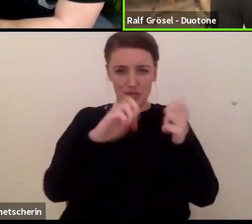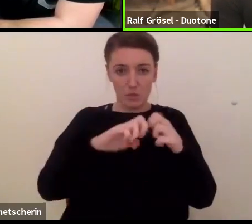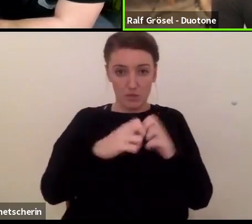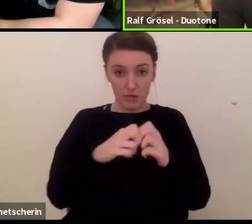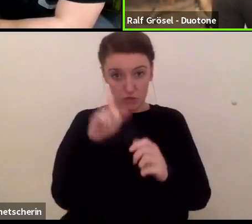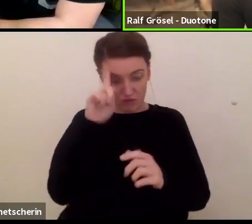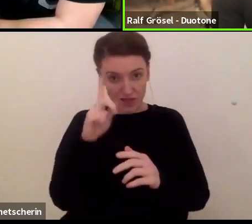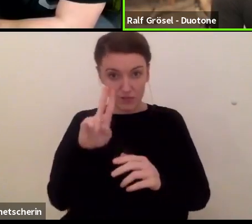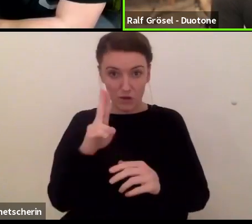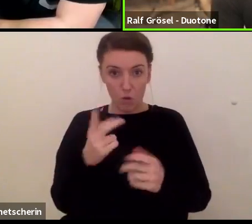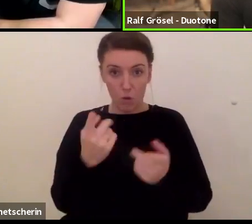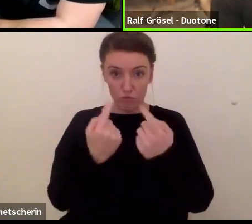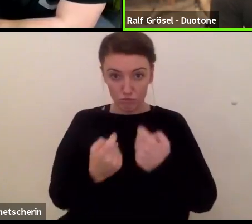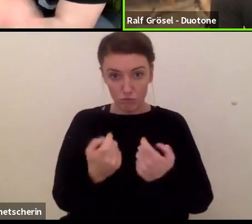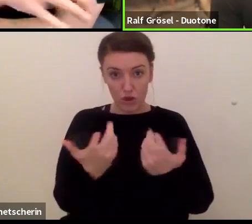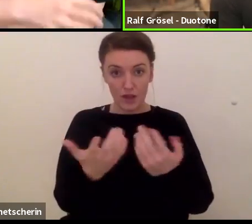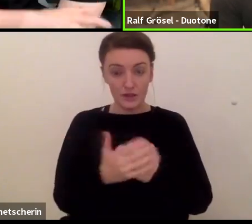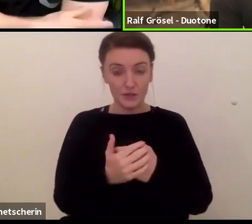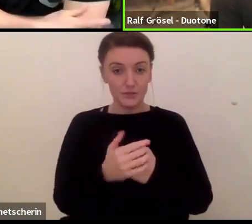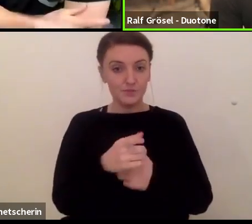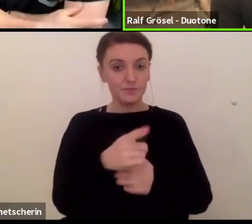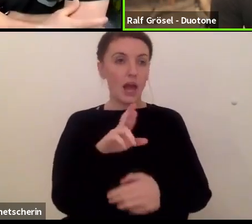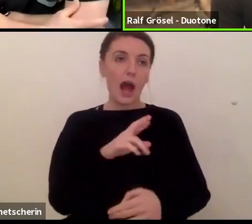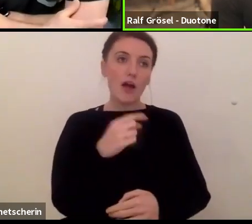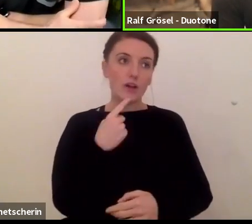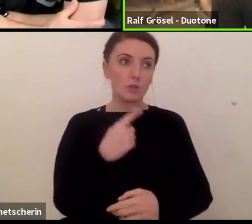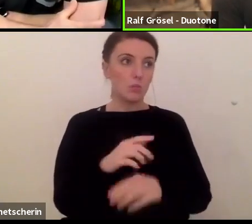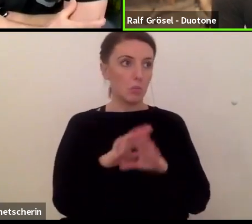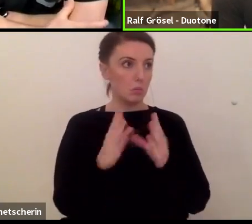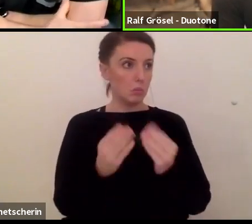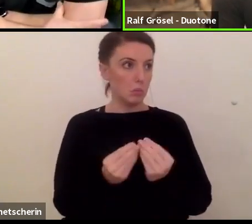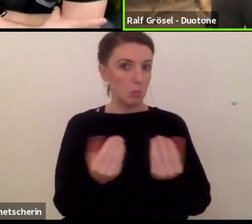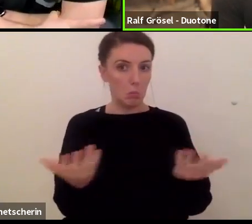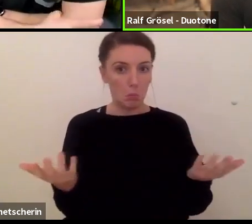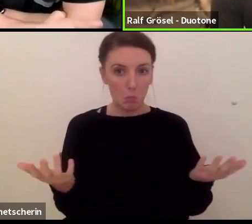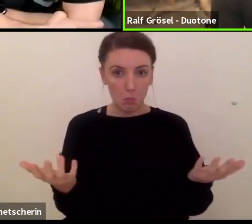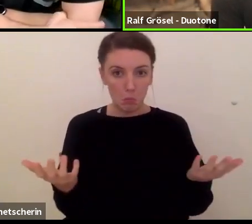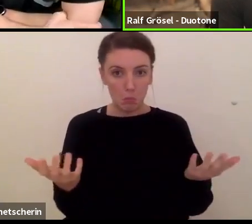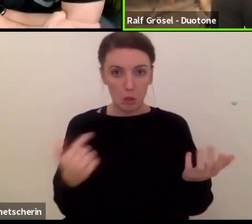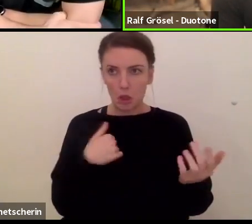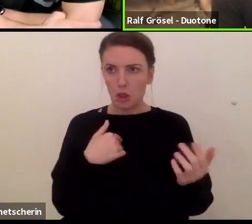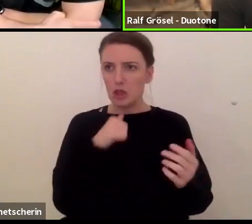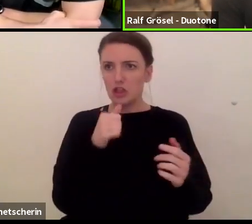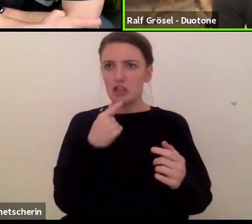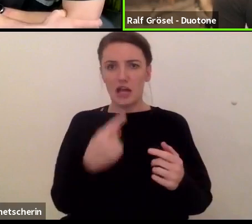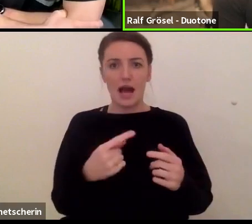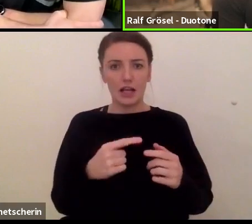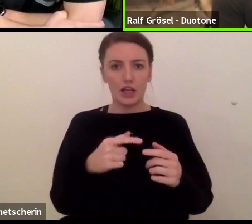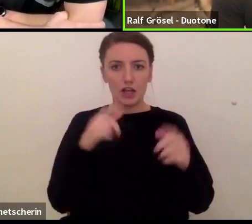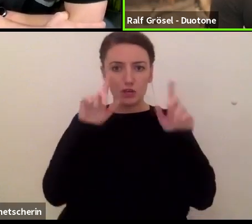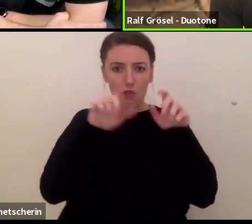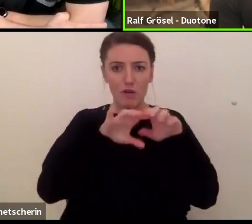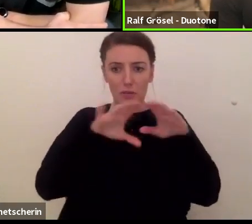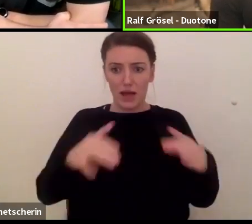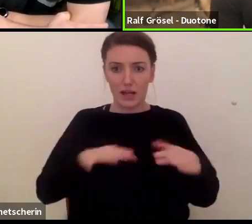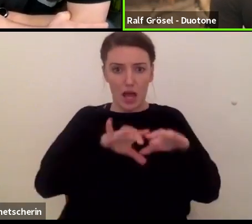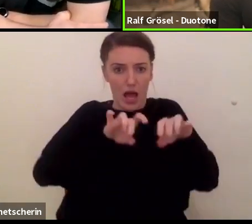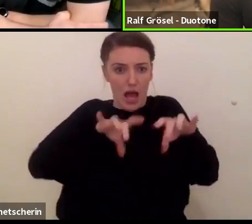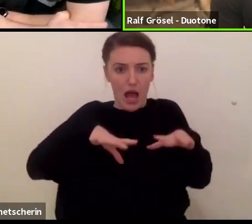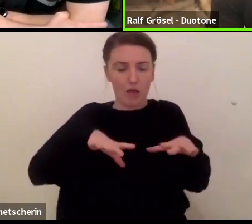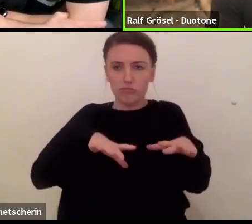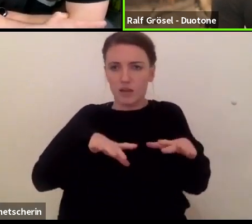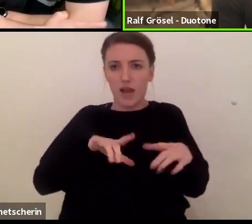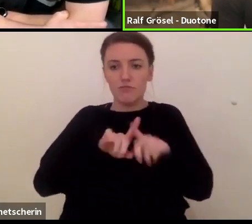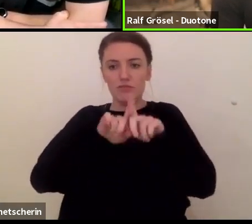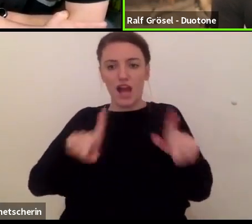Also grundsätzlich haben wir immer noch Teufelbergerleinen, wir sind nicht davon weg, sondern es ist eine andere Leine. Also man muss dazu